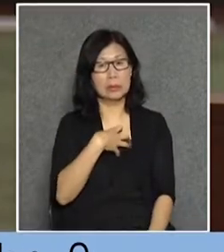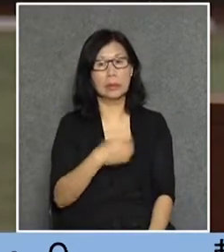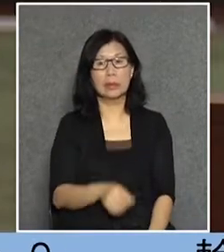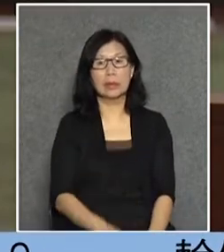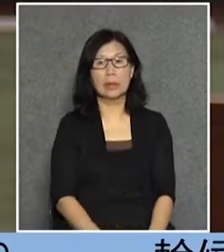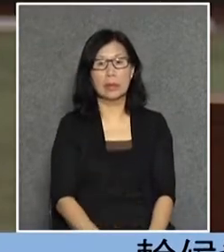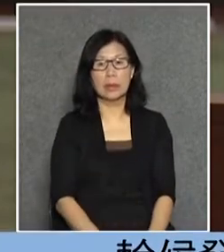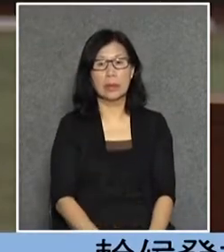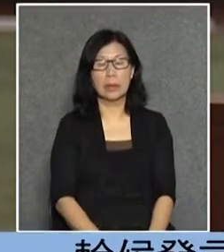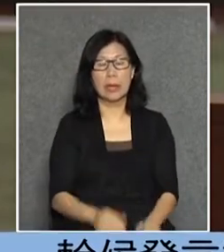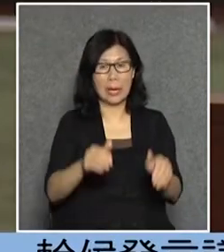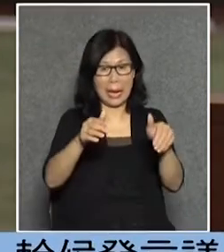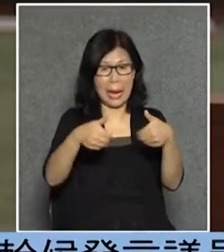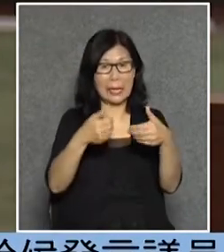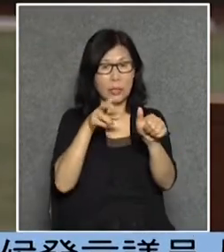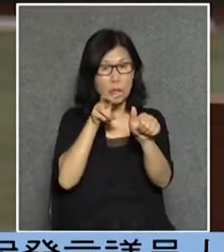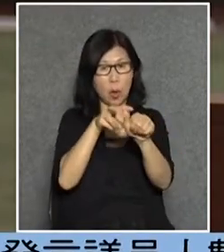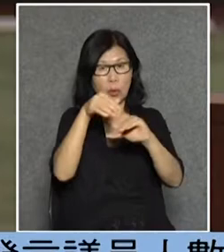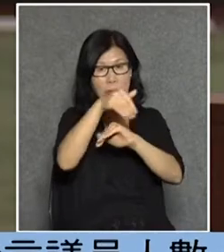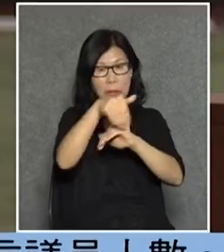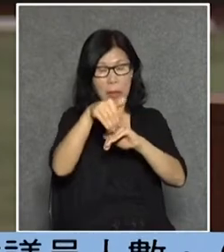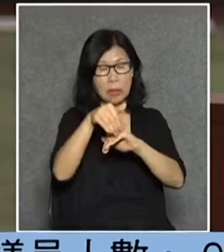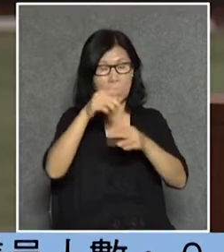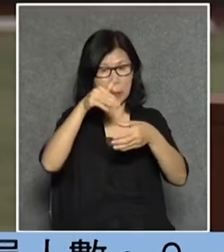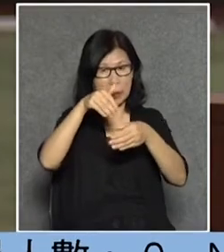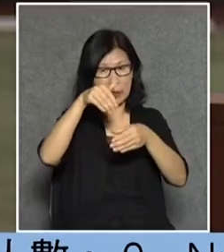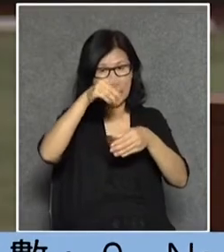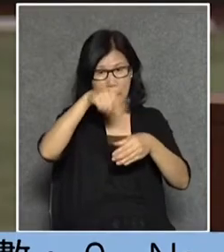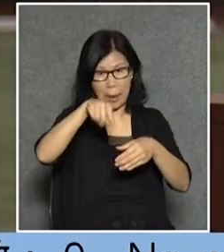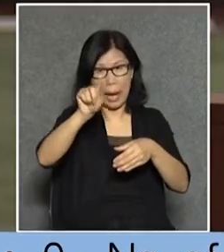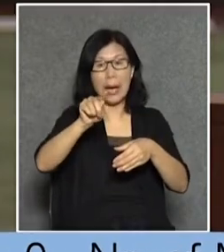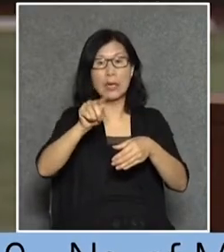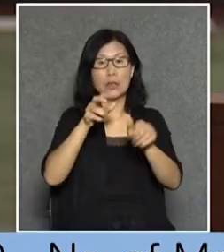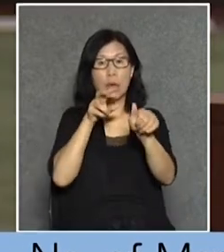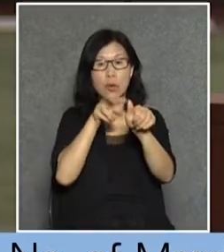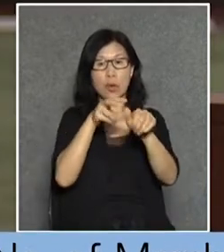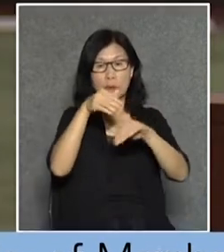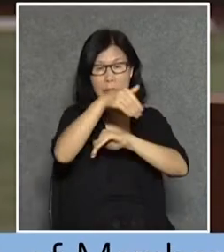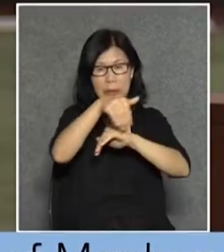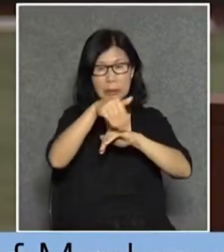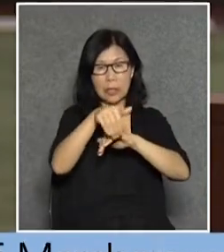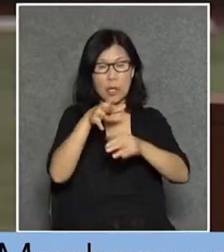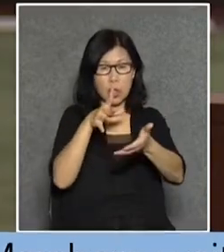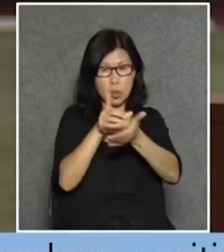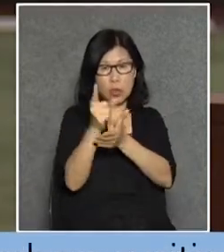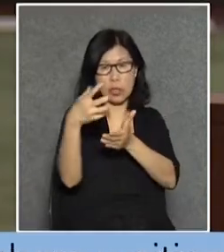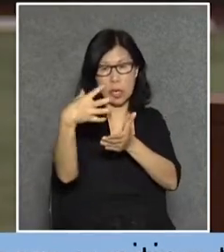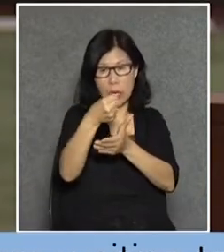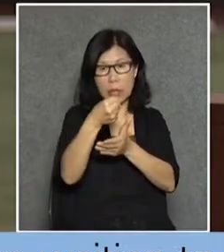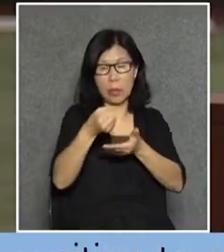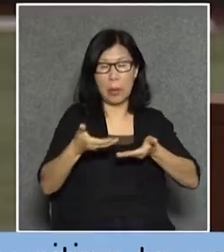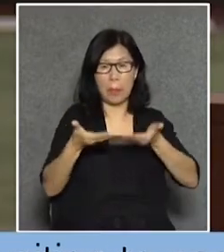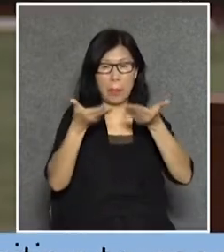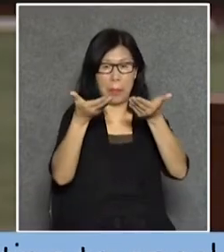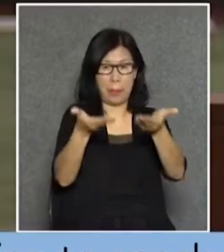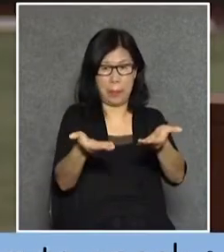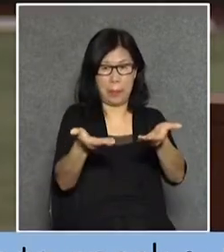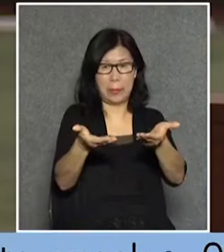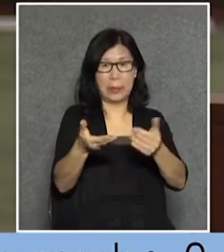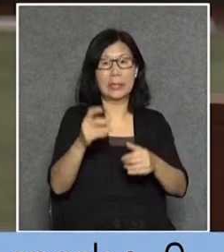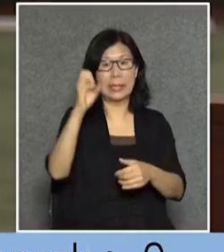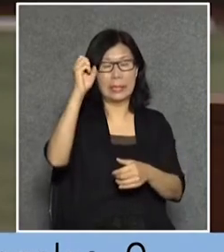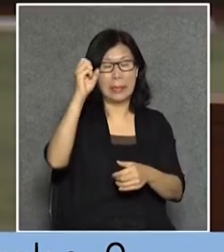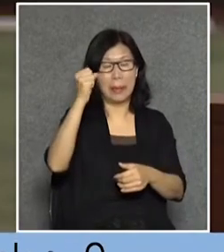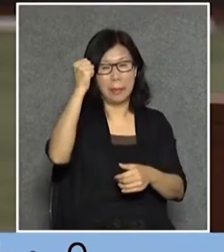無論是利潤管制計劃也好或者准許利潤管也都有一個問題就是是專型權的問題現在我給了專型權的巴